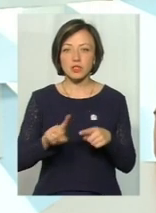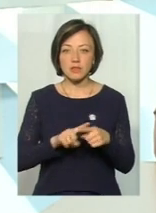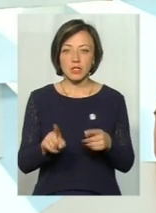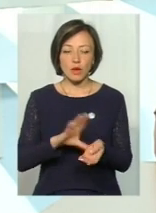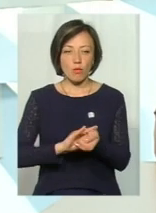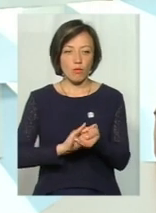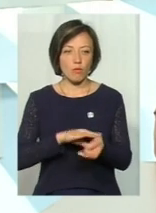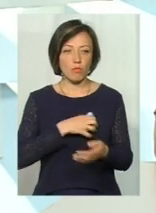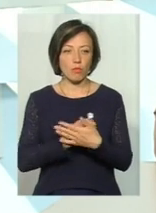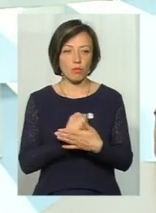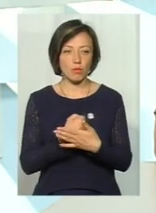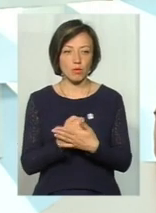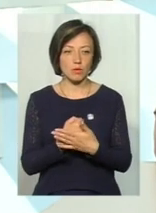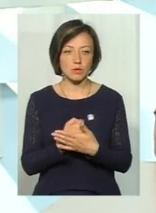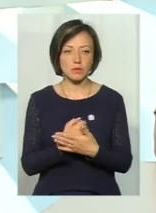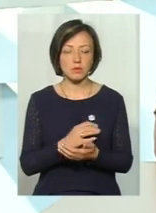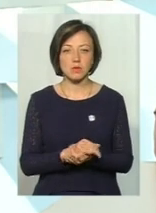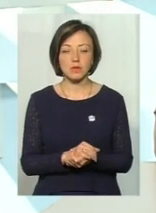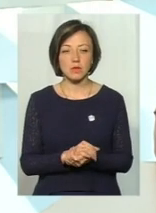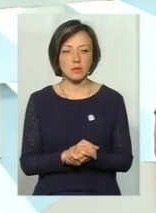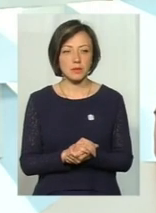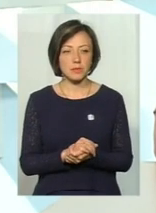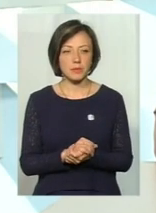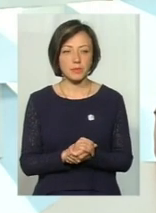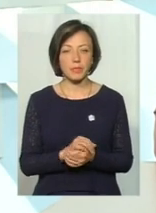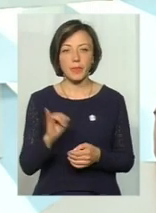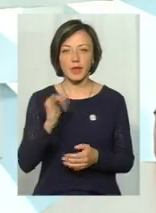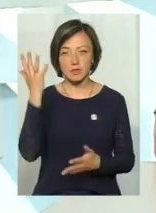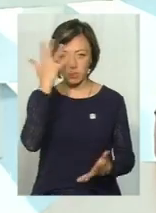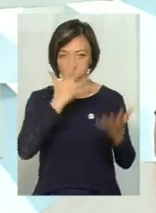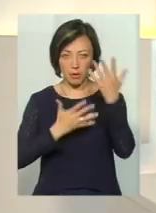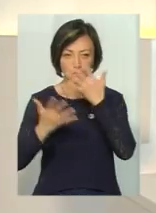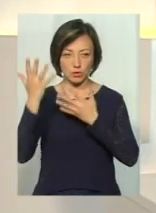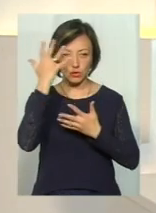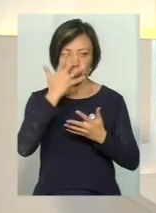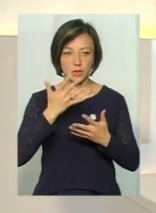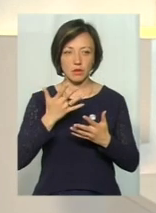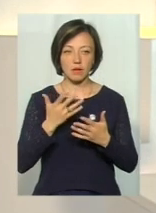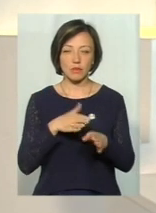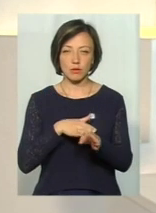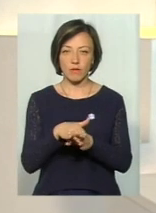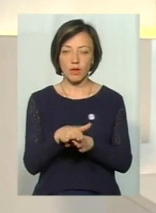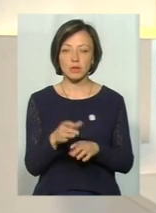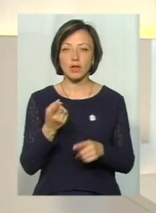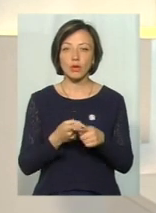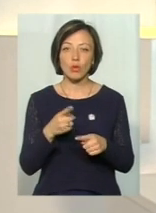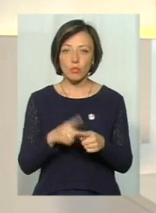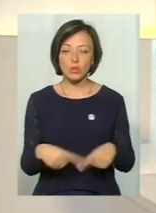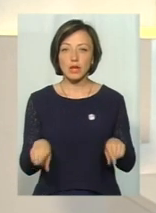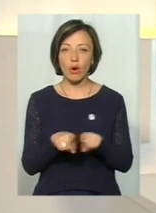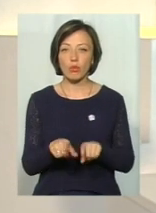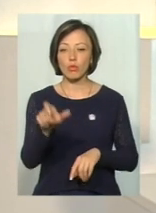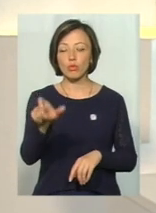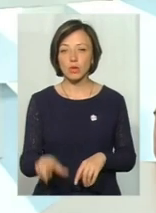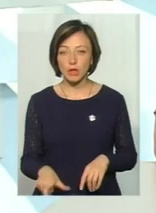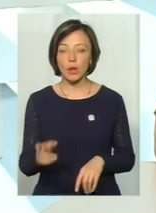пульс, ну, і запаморочення. Запаморочення відбувається. Тому таку людину